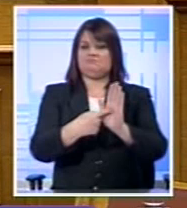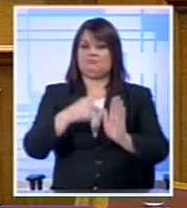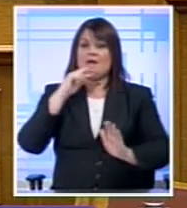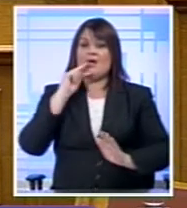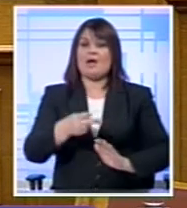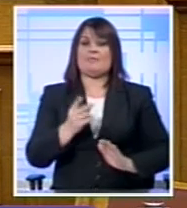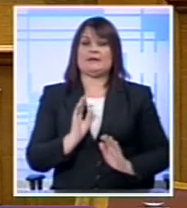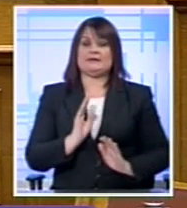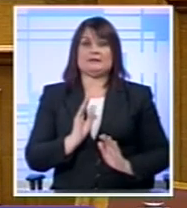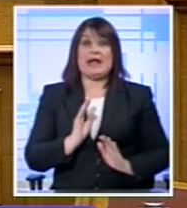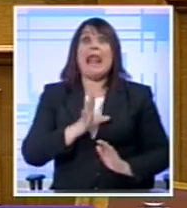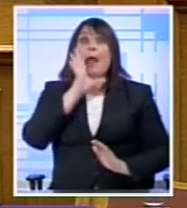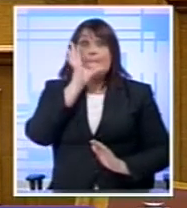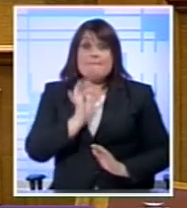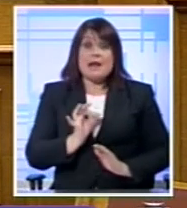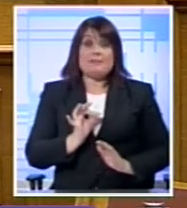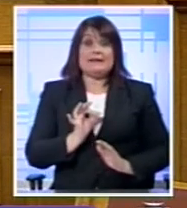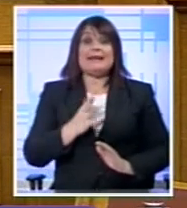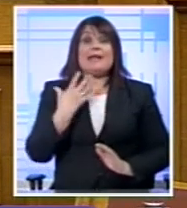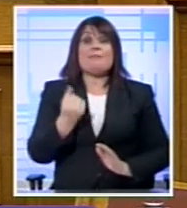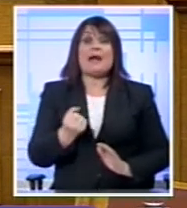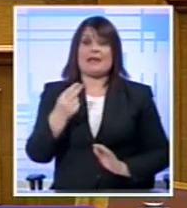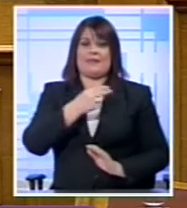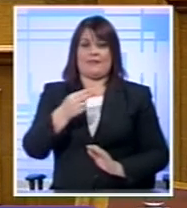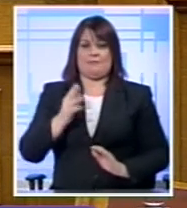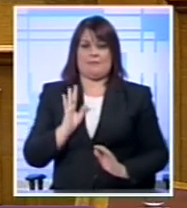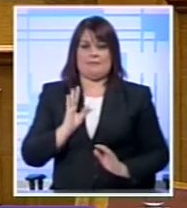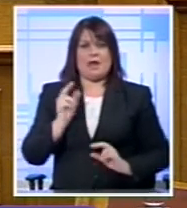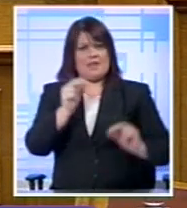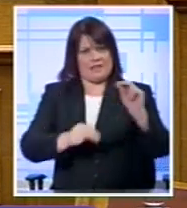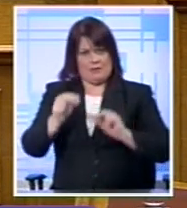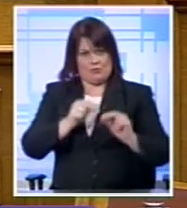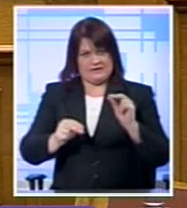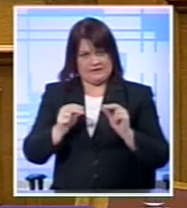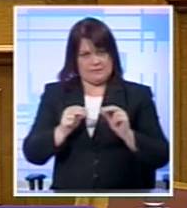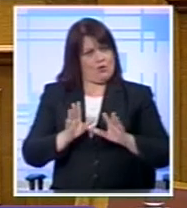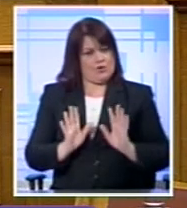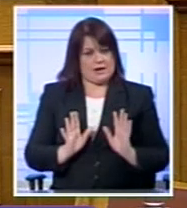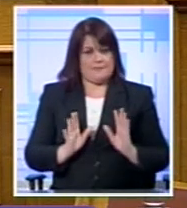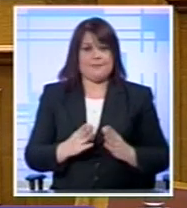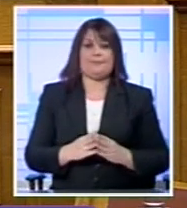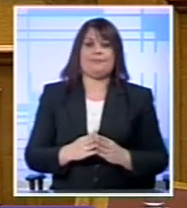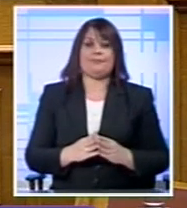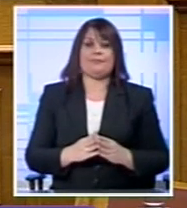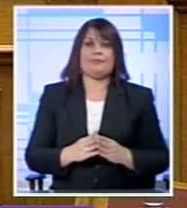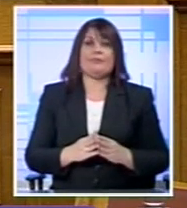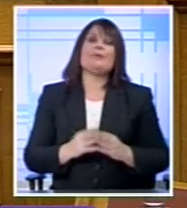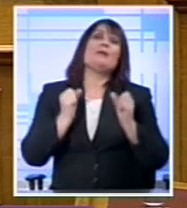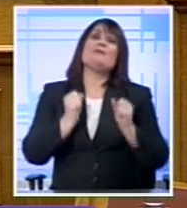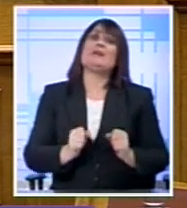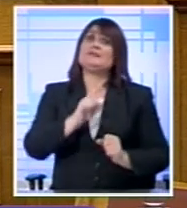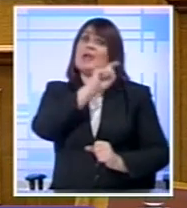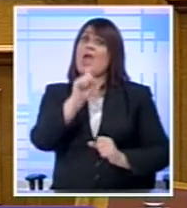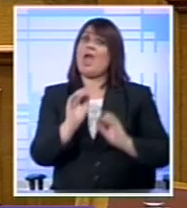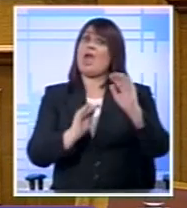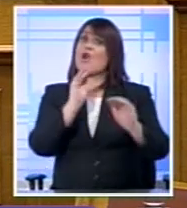το ζήτημα Επί της ουσίας Δυστυχώς υπάρχει Όχι λόγω δημοψηφίσματος Αλλά λόγω βασικών ερωτημάτων Αγαπητοί